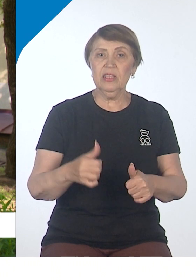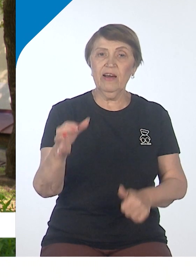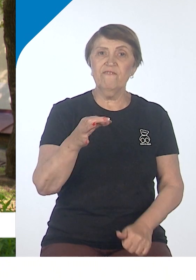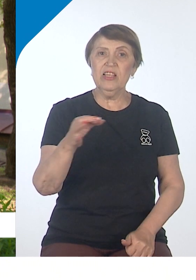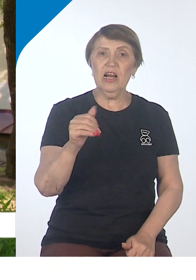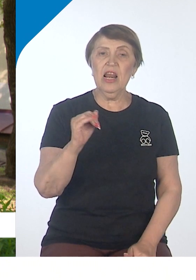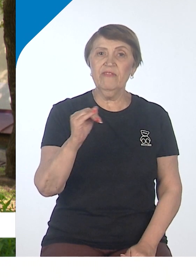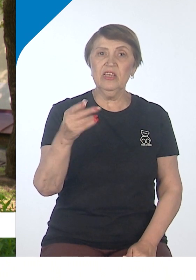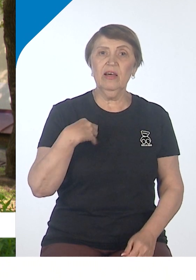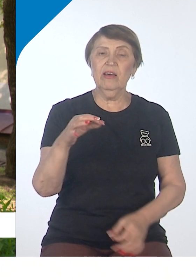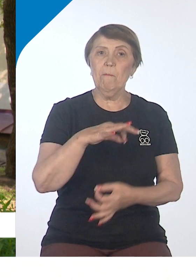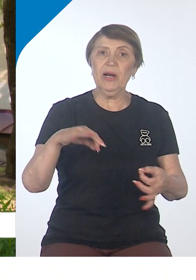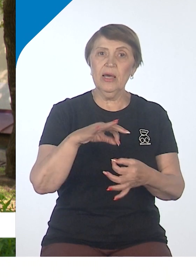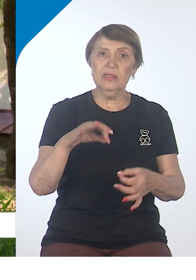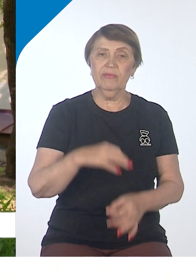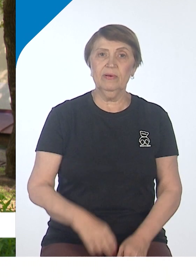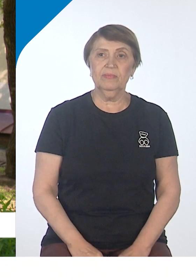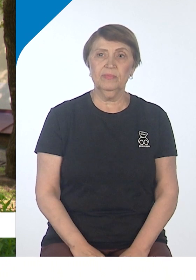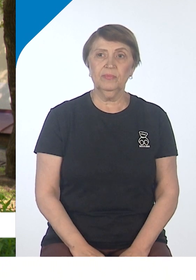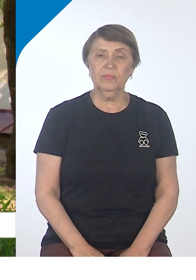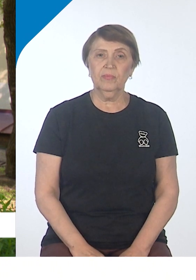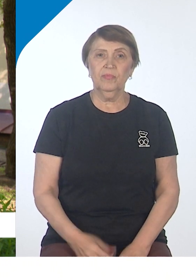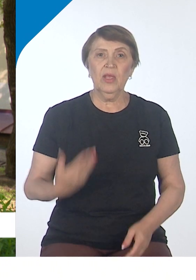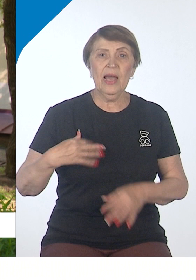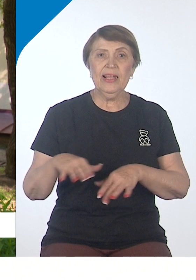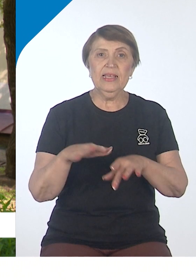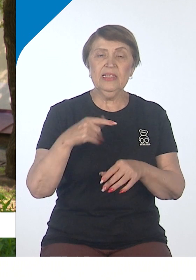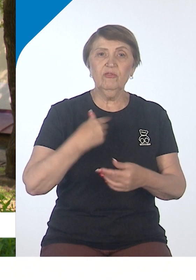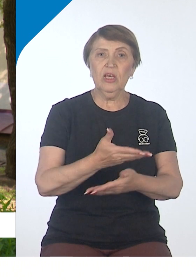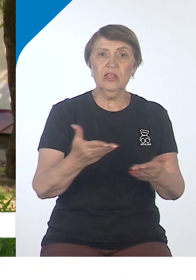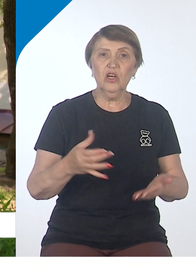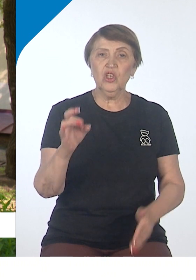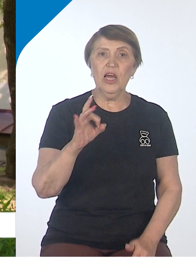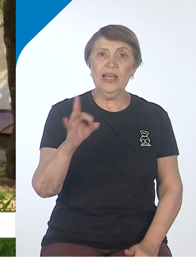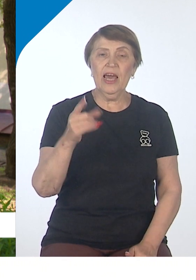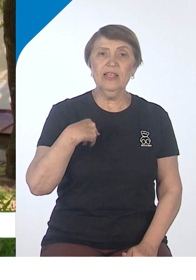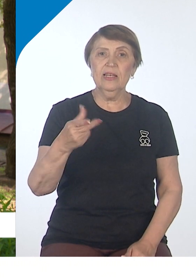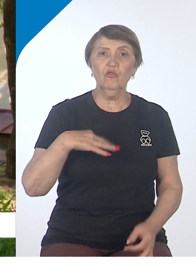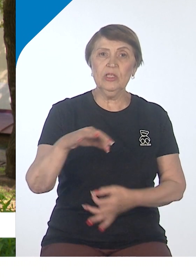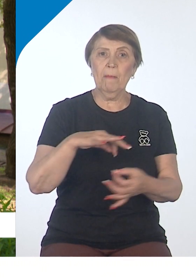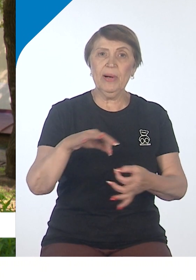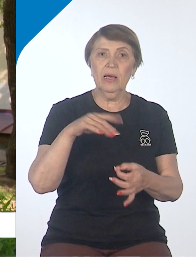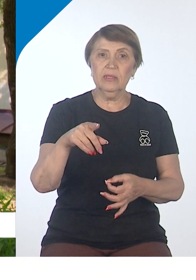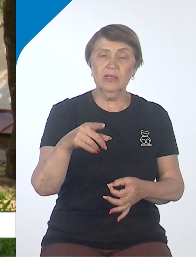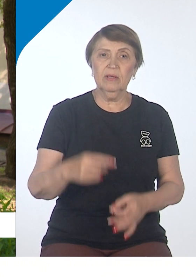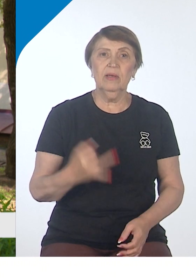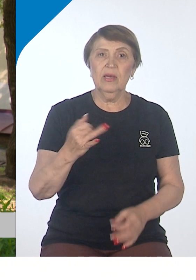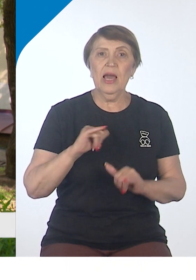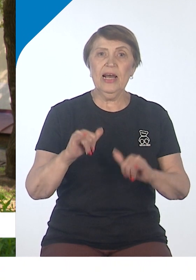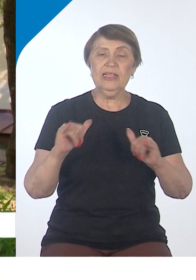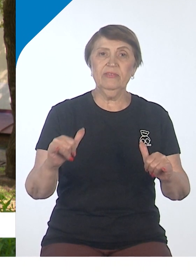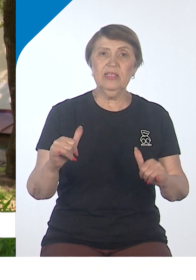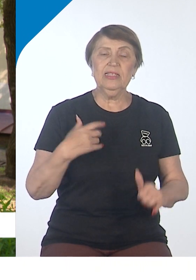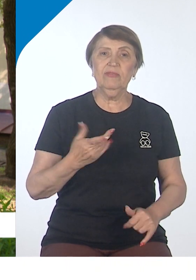«Акселерация субъектов малого и среднего предпринимательства». Действует наш региональный проект создания системы поддержки фермеров и развития сельской